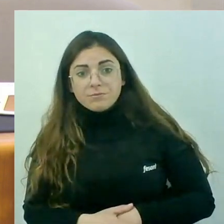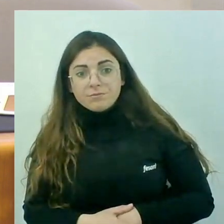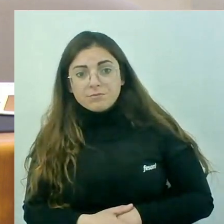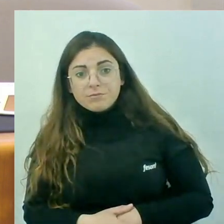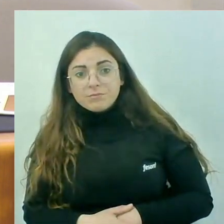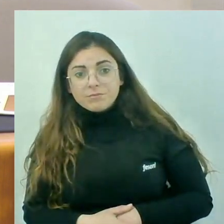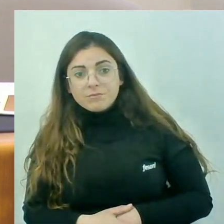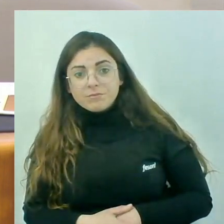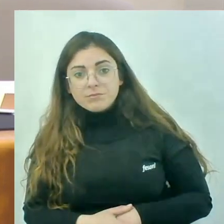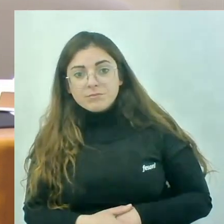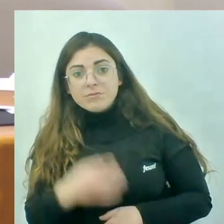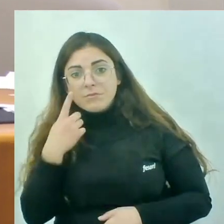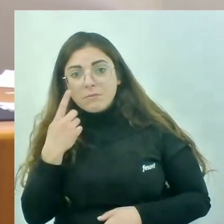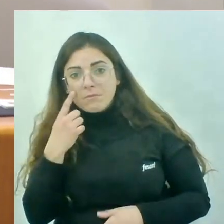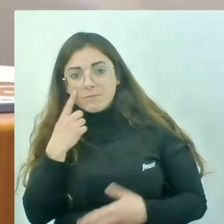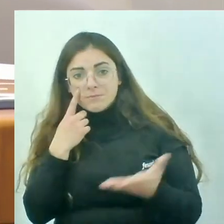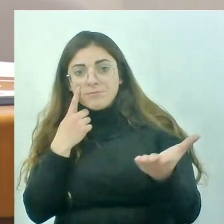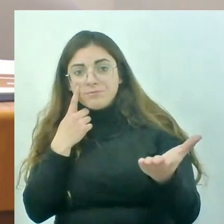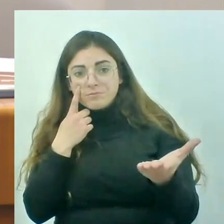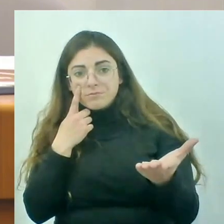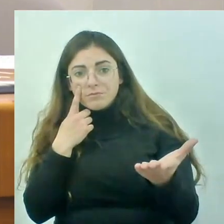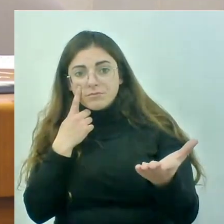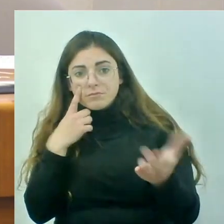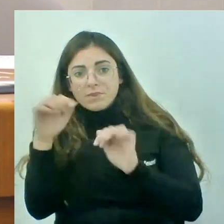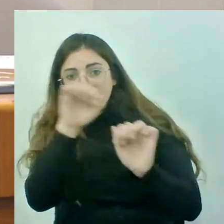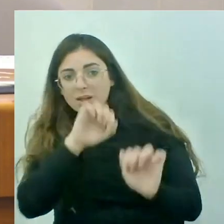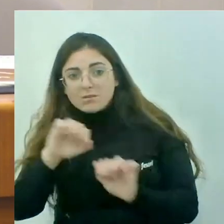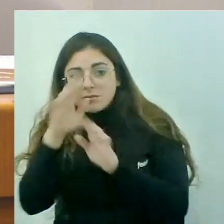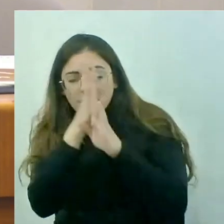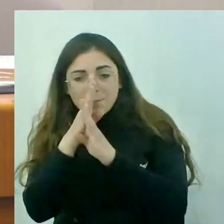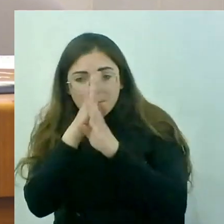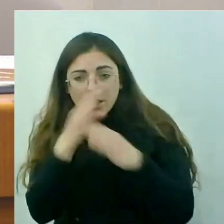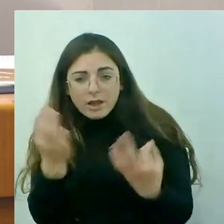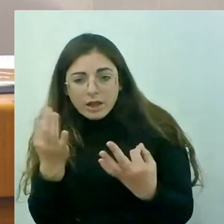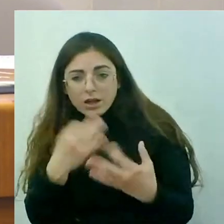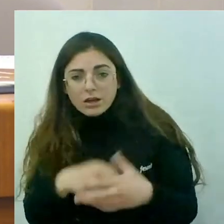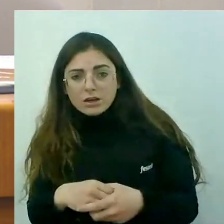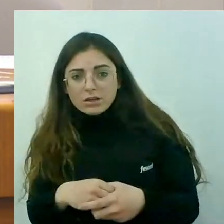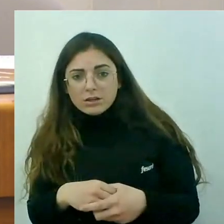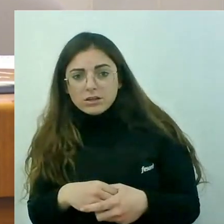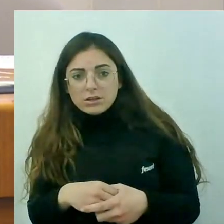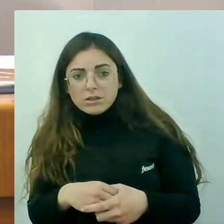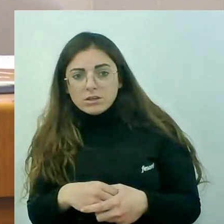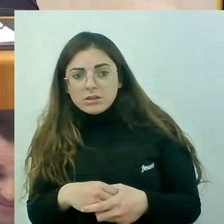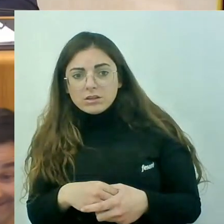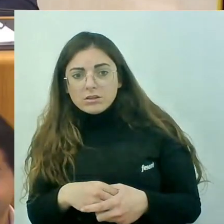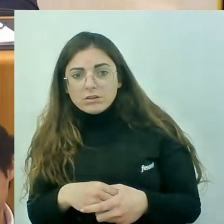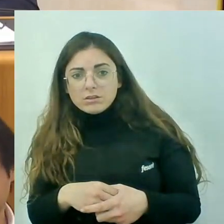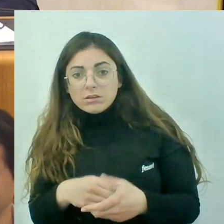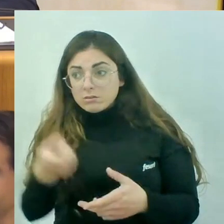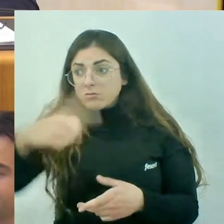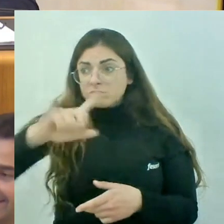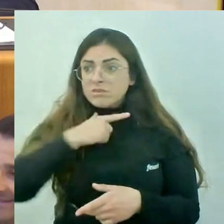Així ho tenim. Veuen que amaguen darrere de la bandera? Veuen que amaguen? A vostès es fa molta gràcia, veritat?